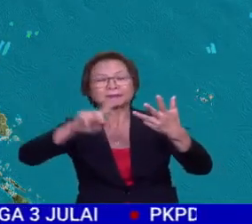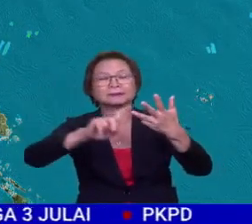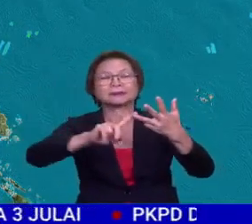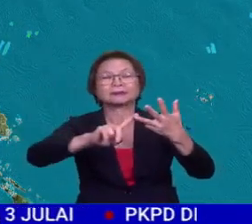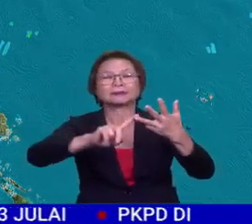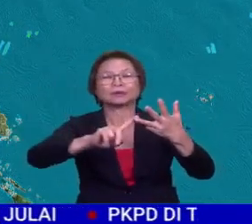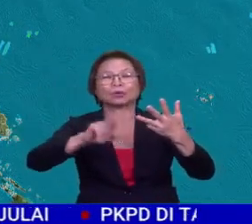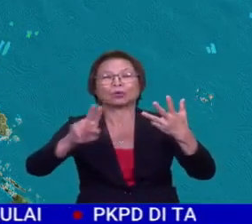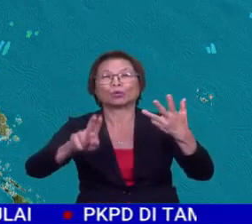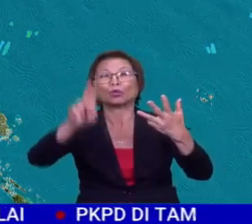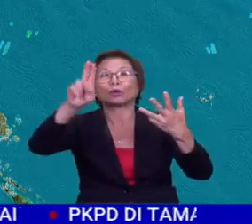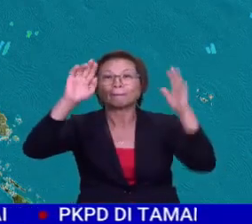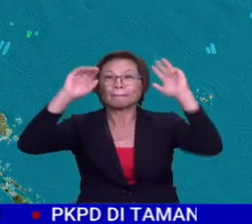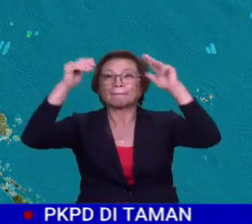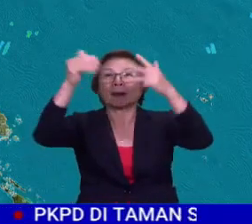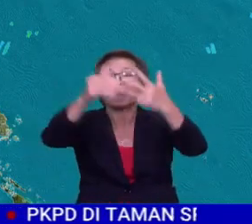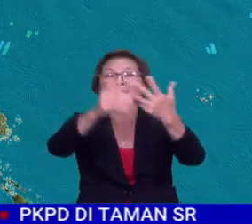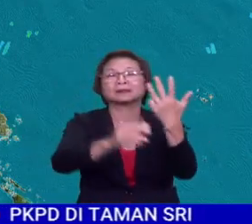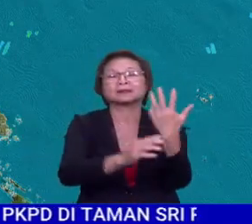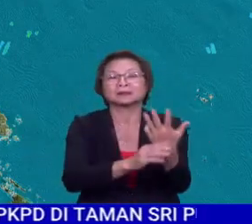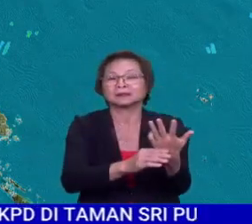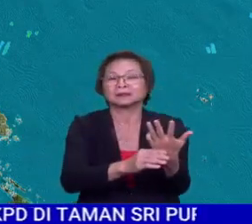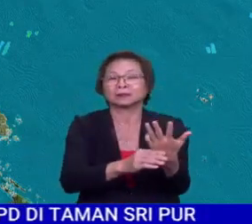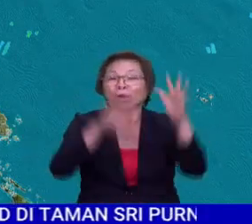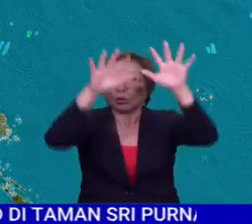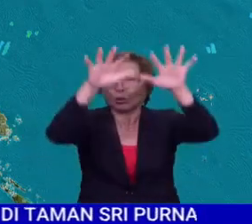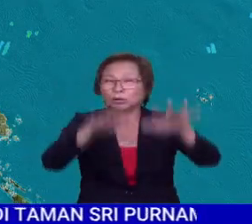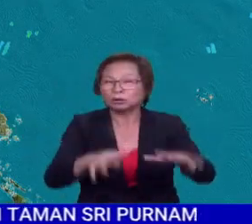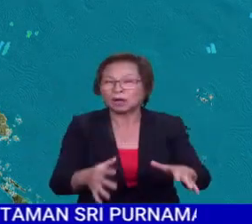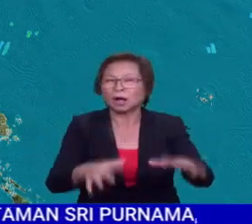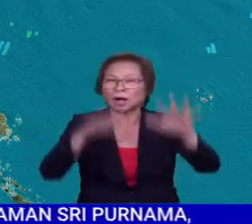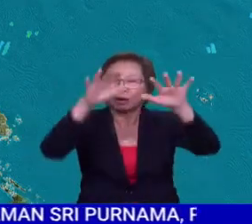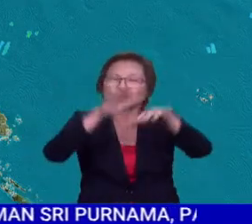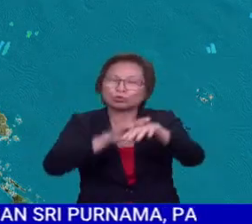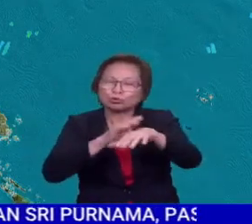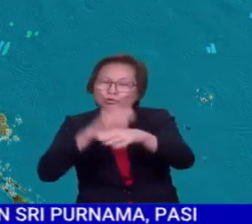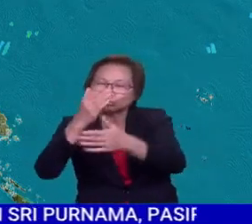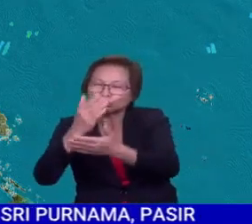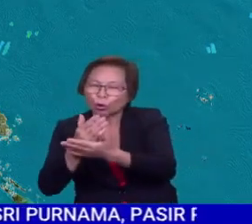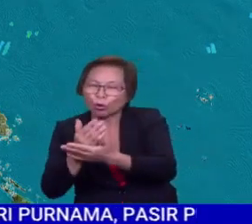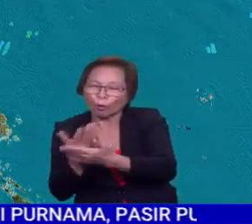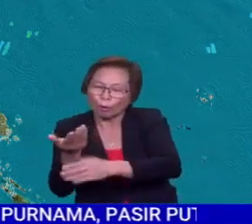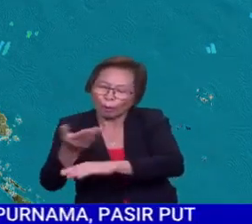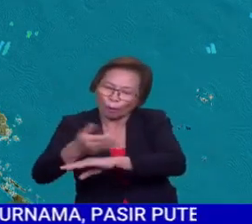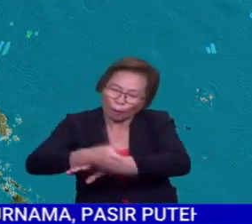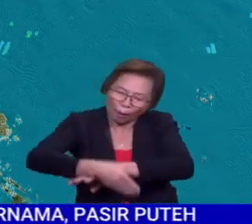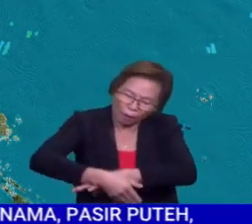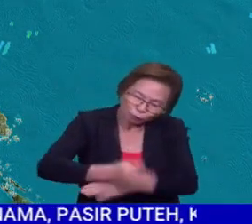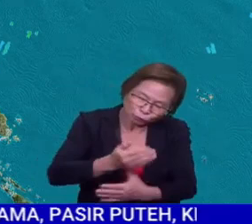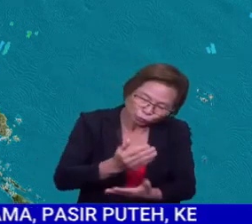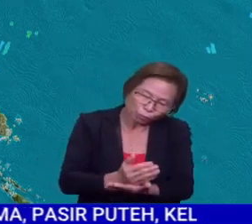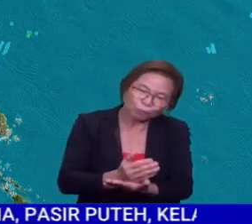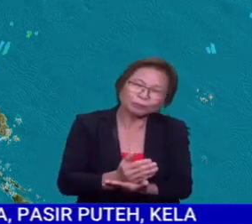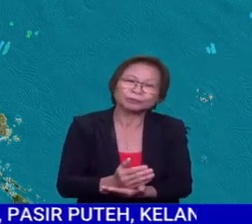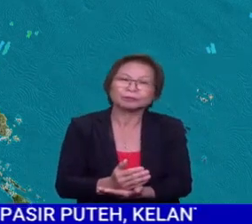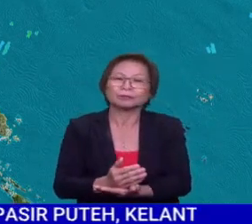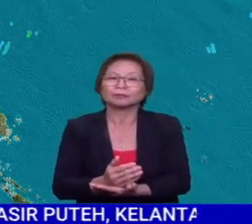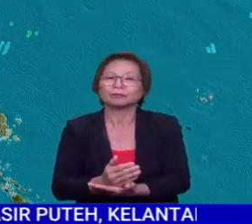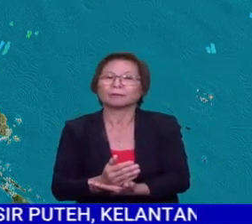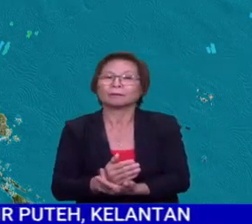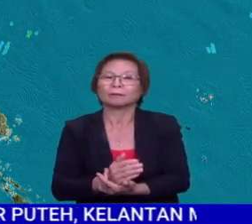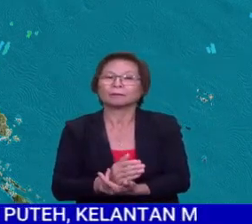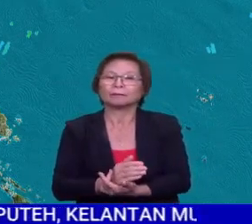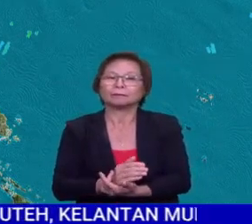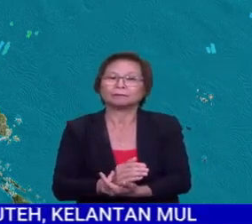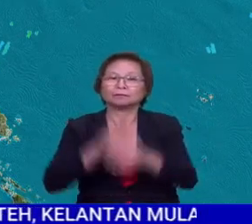juga di bahagian utara negeri Pahang. Hujan yang berlaku ini, kita jangkakan akan beransur reda menjelang ke lewat malam nanti. Selain daripada itu